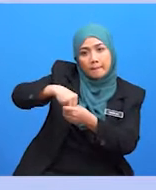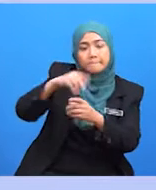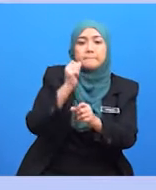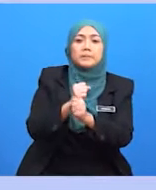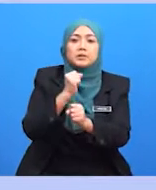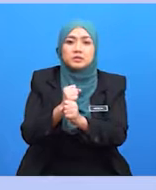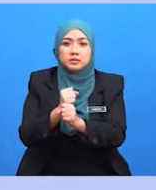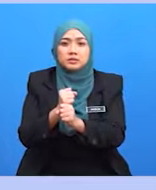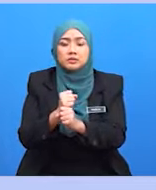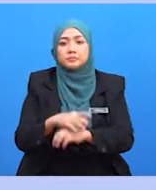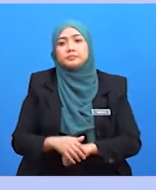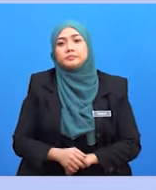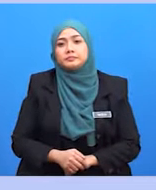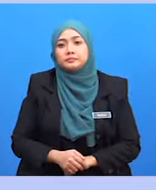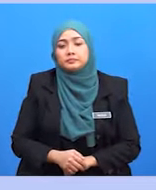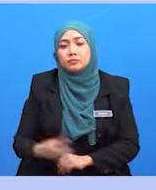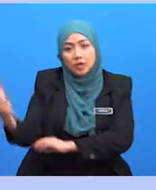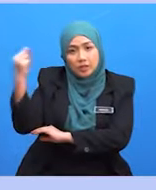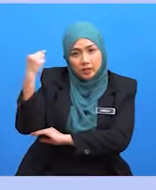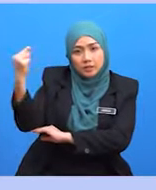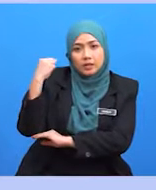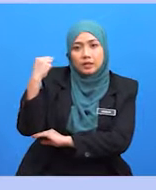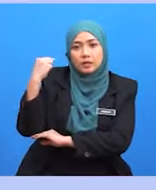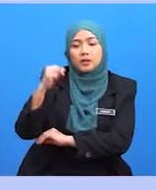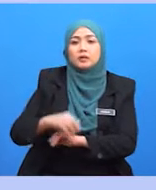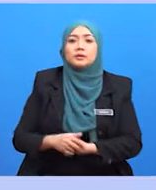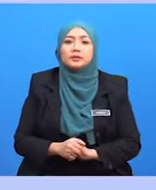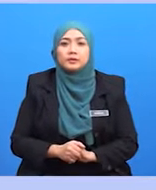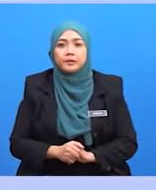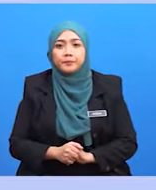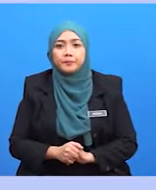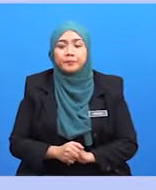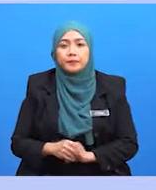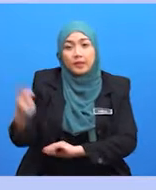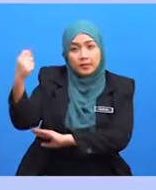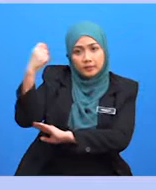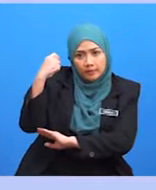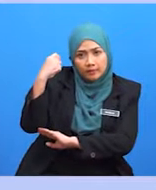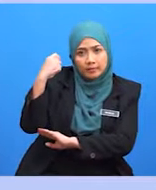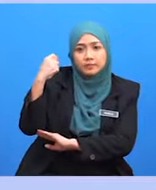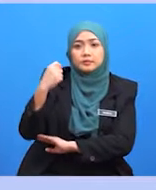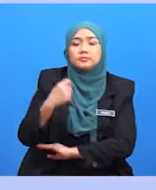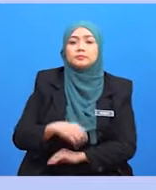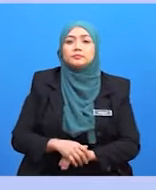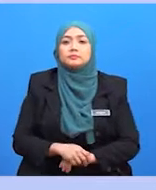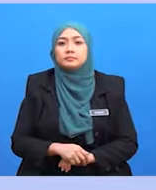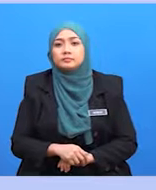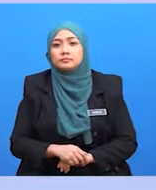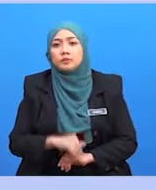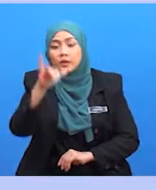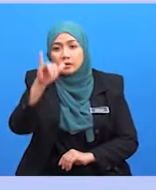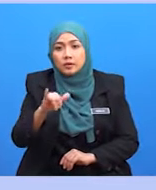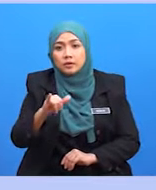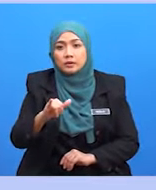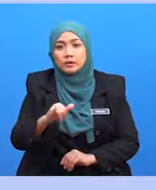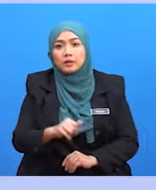relevan dengan budaya kerja yang diterapkan di SE agar tugas dan tanggungjawab yang diamanakan dapat